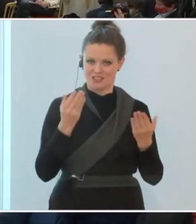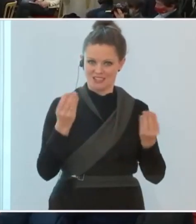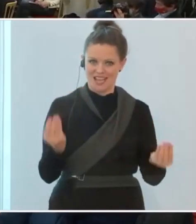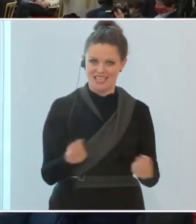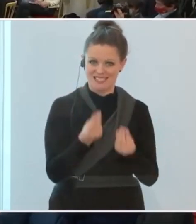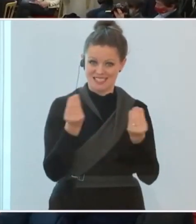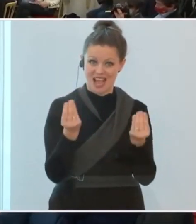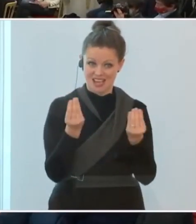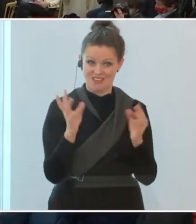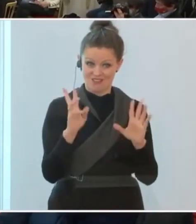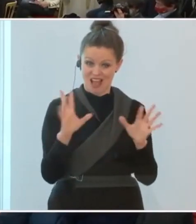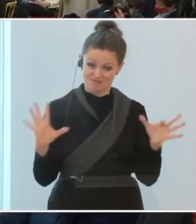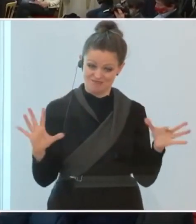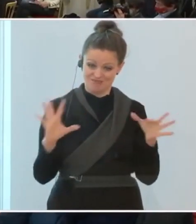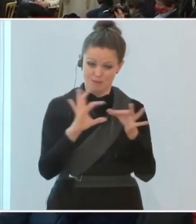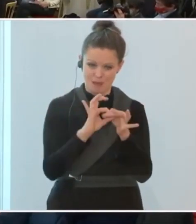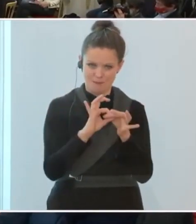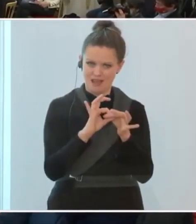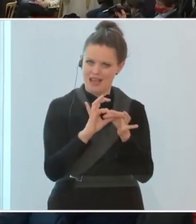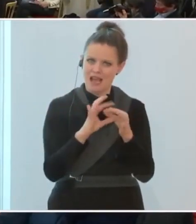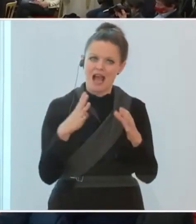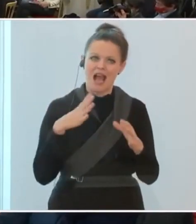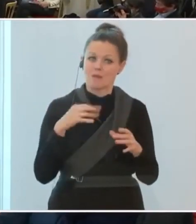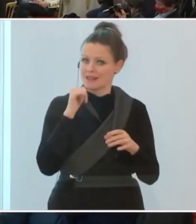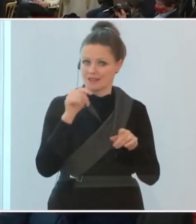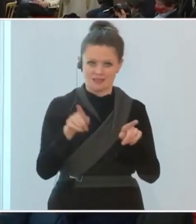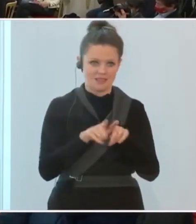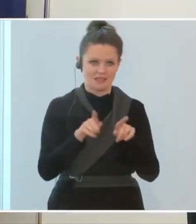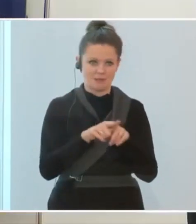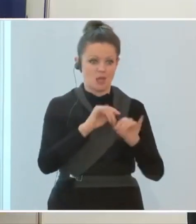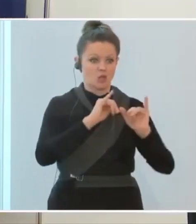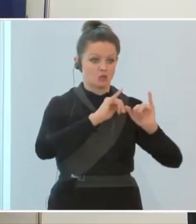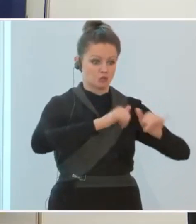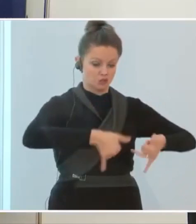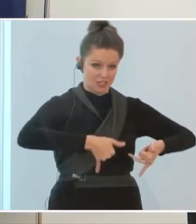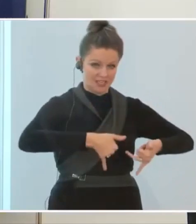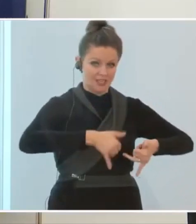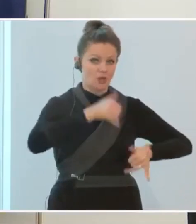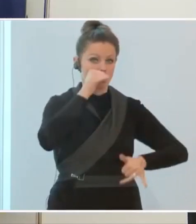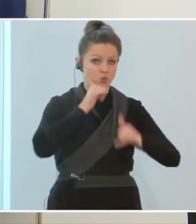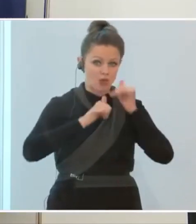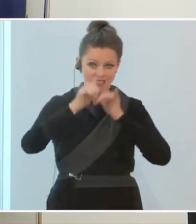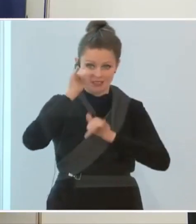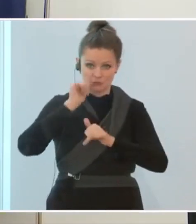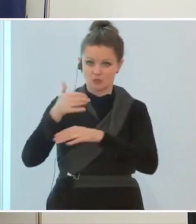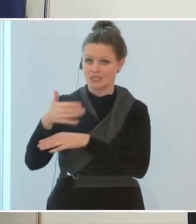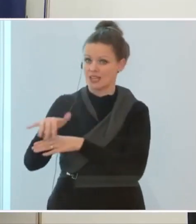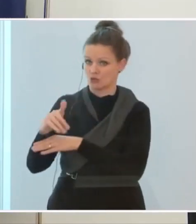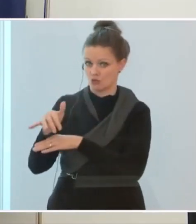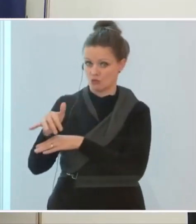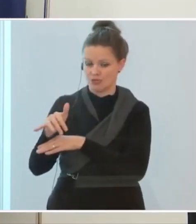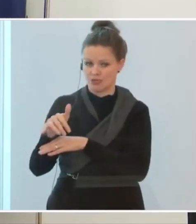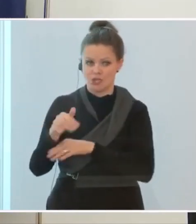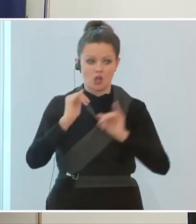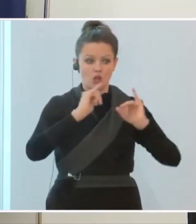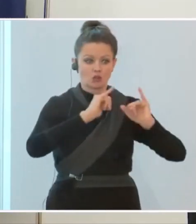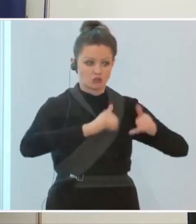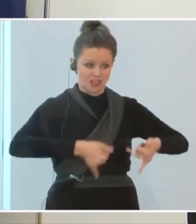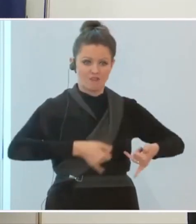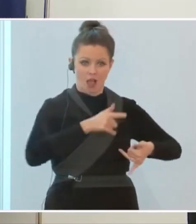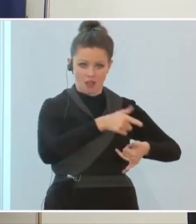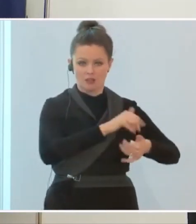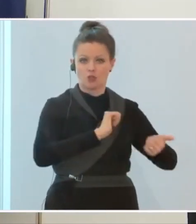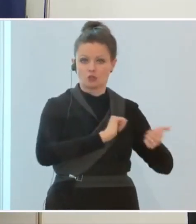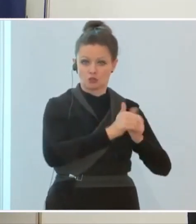die zwar eng miteinander verwoben sind, aber doch nicht ident sind. Nämlich das Skifahren, der Tourismus und die Gastronomie. Das Skifahren ist ein